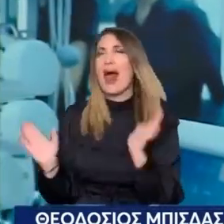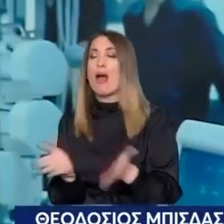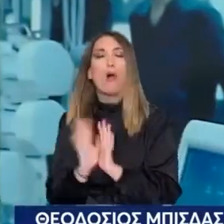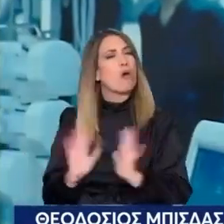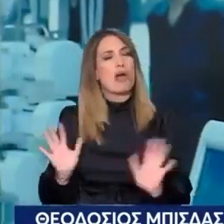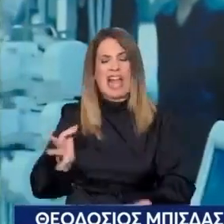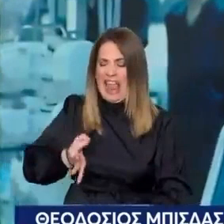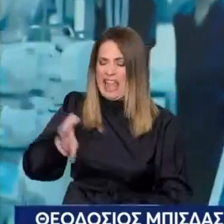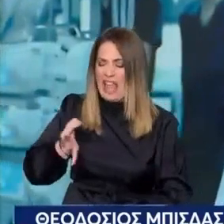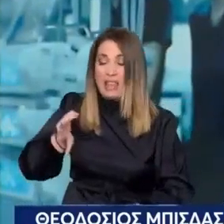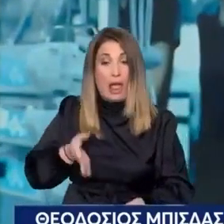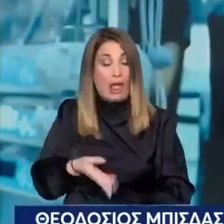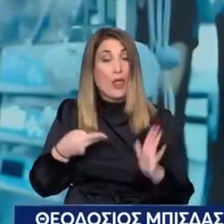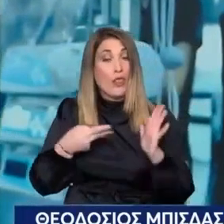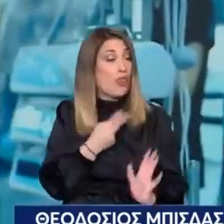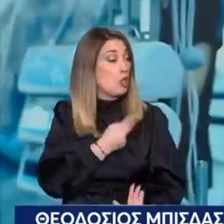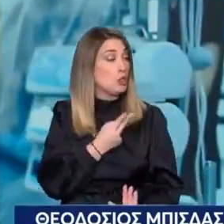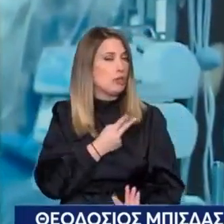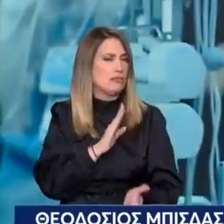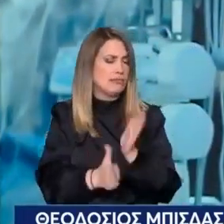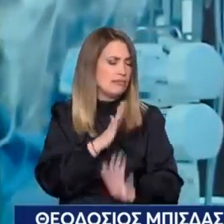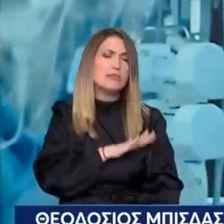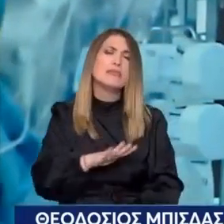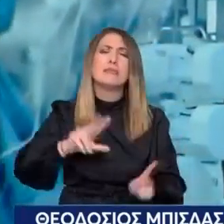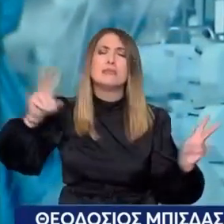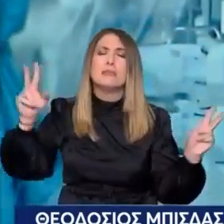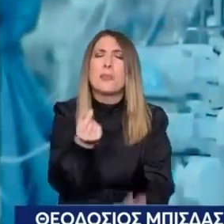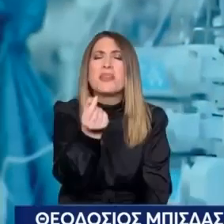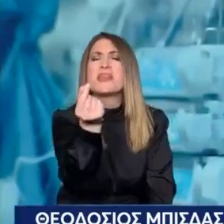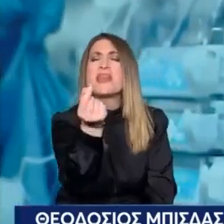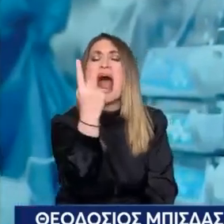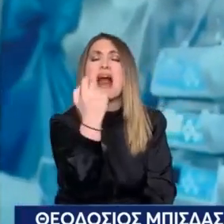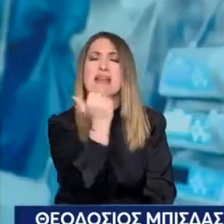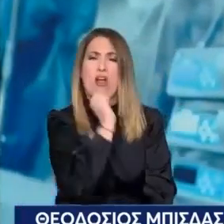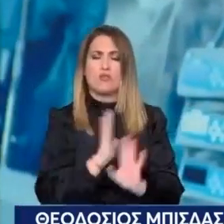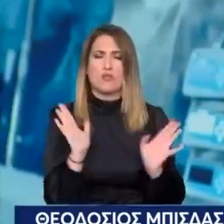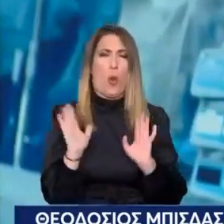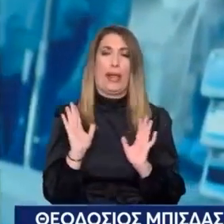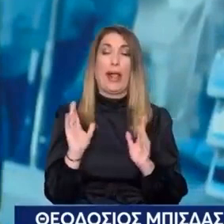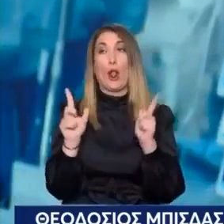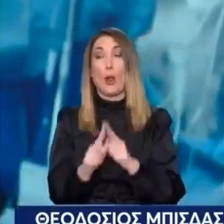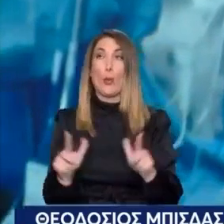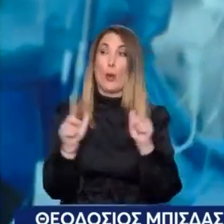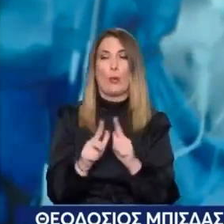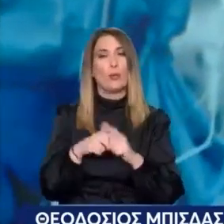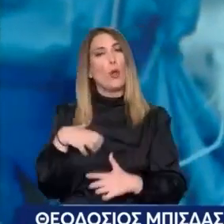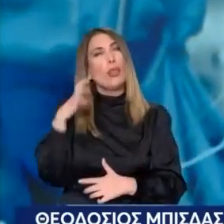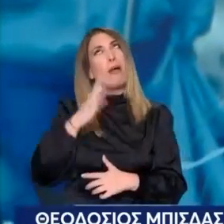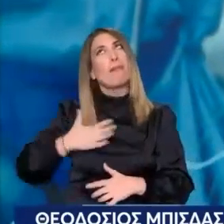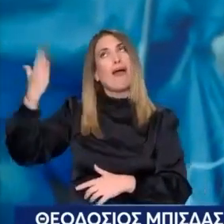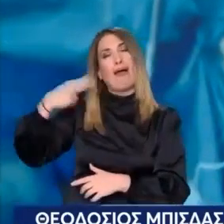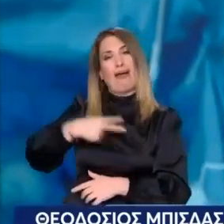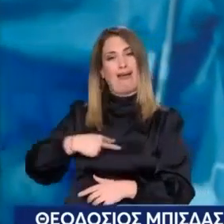όχι δυστυχώς Το 2022 τα ιατρικά λάθη πρέπει να μειωθούν στο ελάχιστο Και όπως είναι, κάποτε θυμάμαι το καθηγητή μου Να μου λέει ότι όπως είναι η